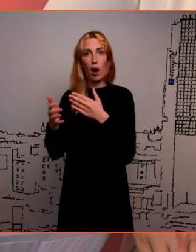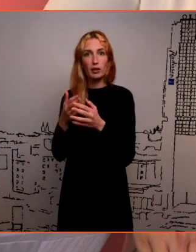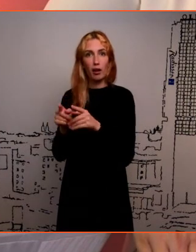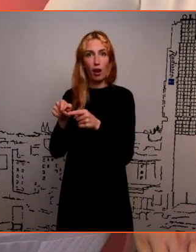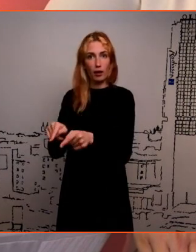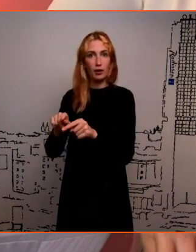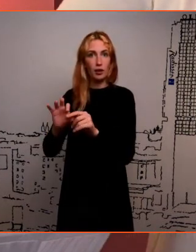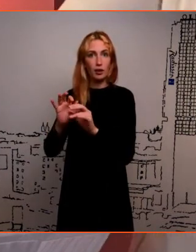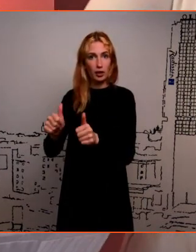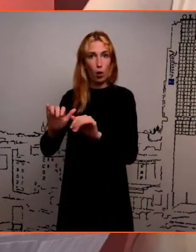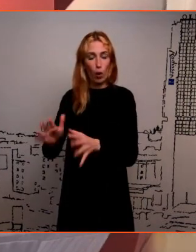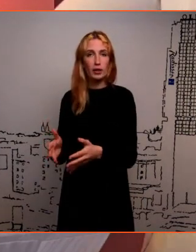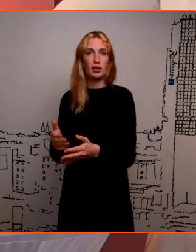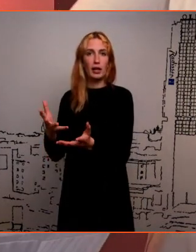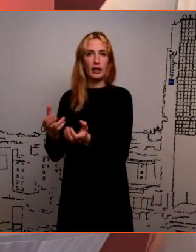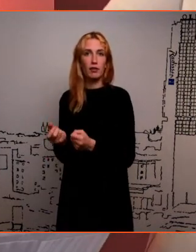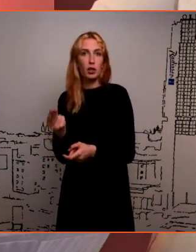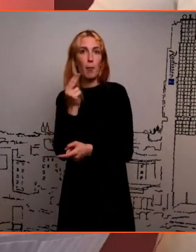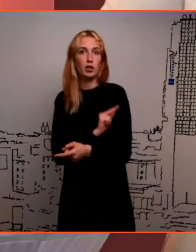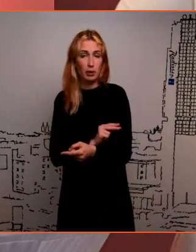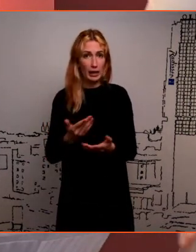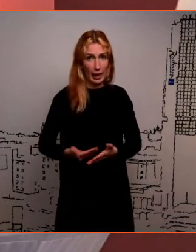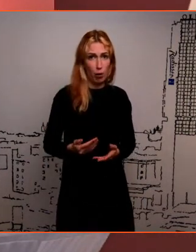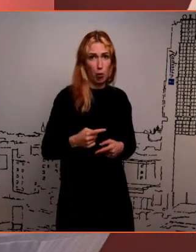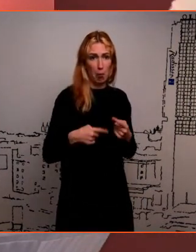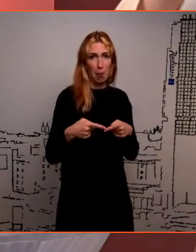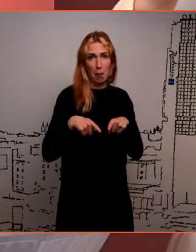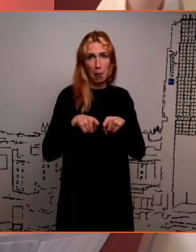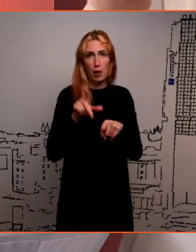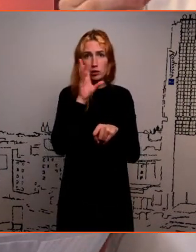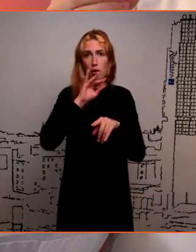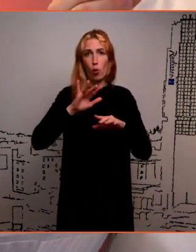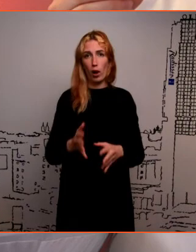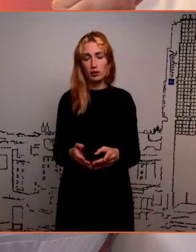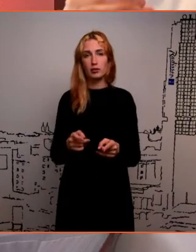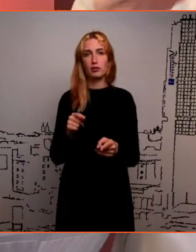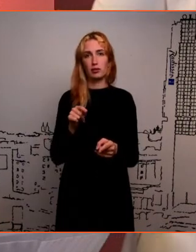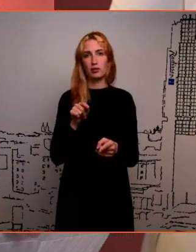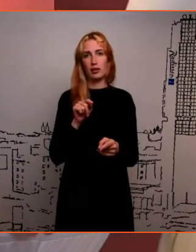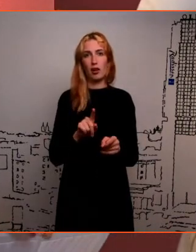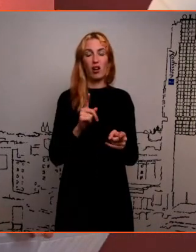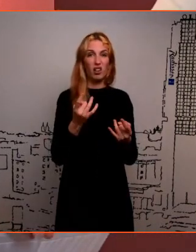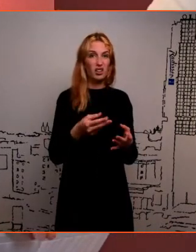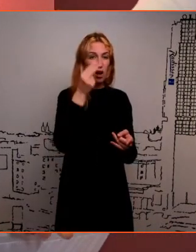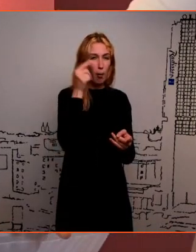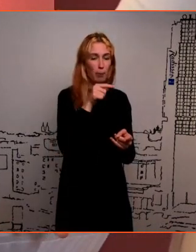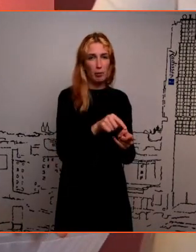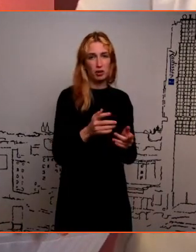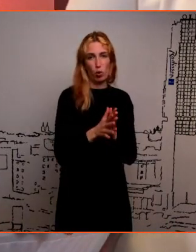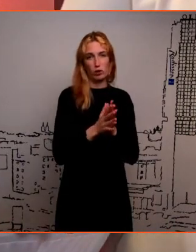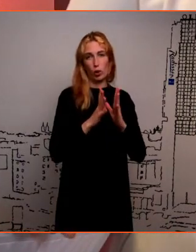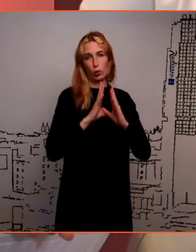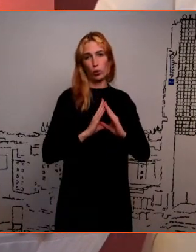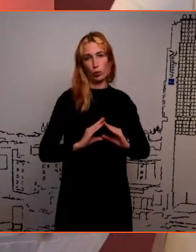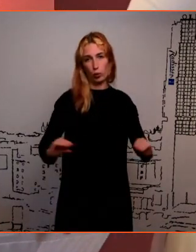tuleb vastu, maksab korralikult, et ma saan oma elu hoida käimas, et see siis ta nagu häabab, et klassikale näide on see, et võibolla